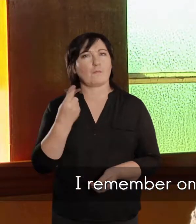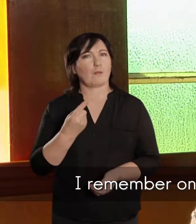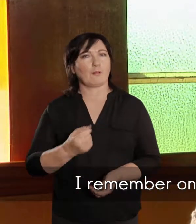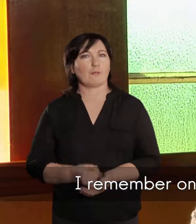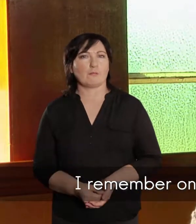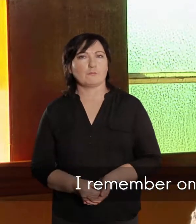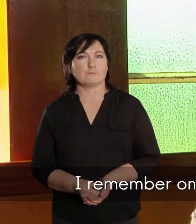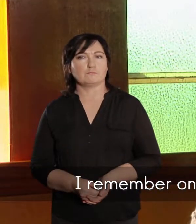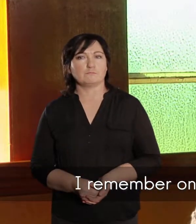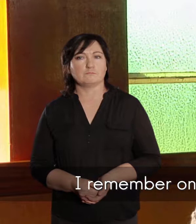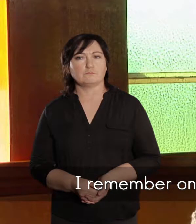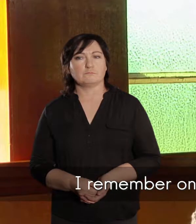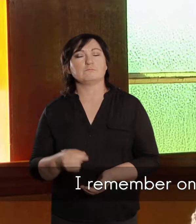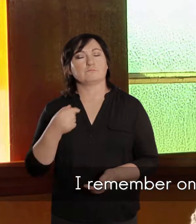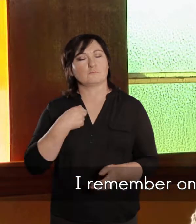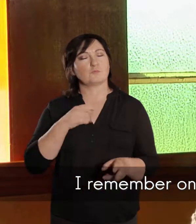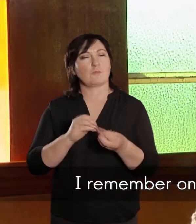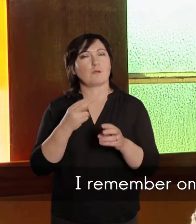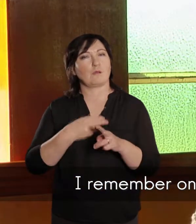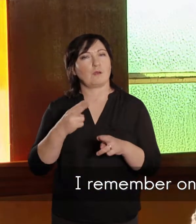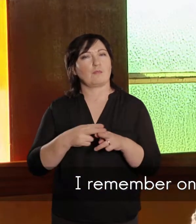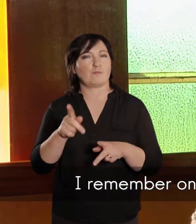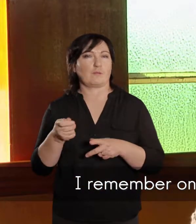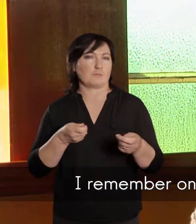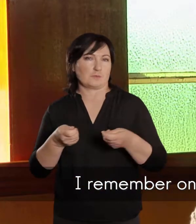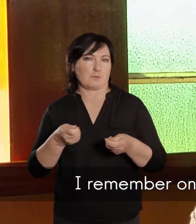het ons gereed gemaakt vir bazaar.